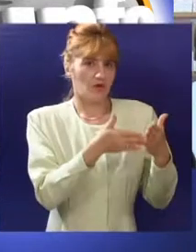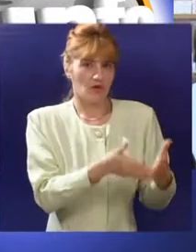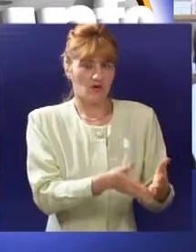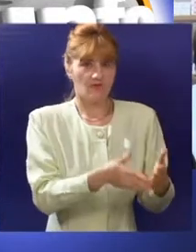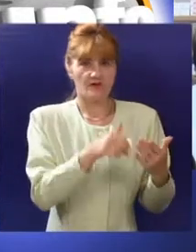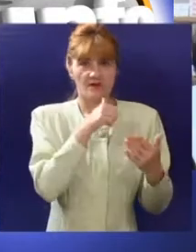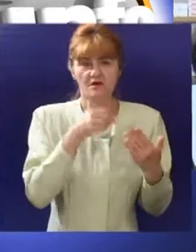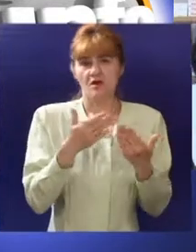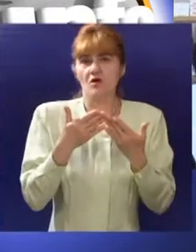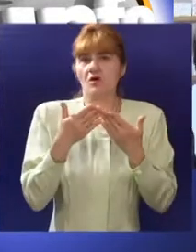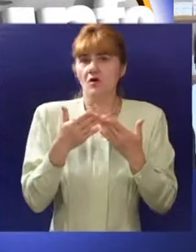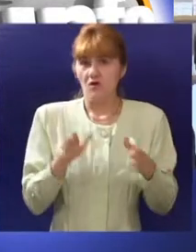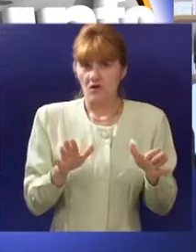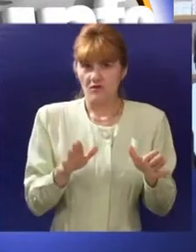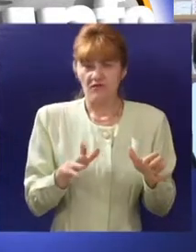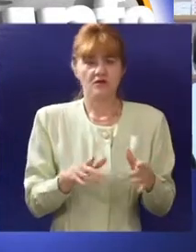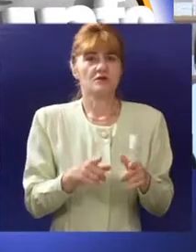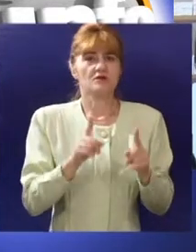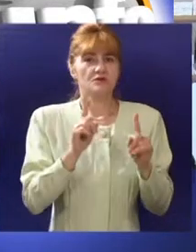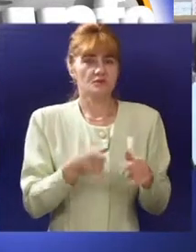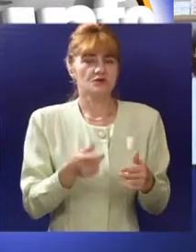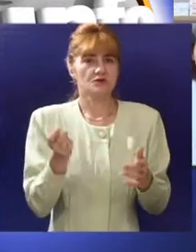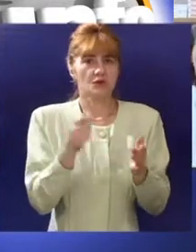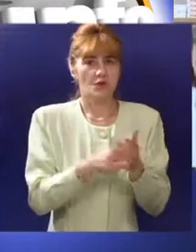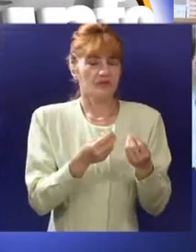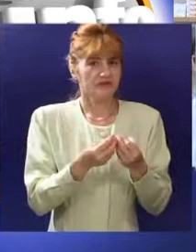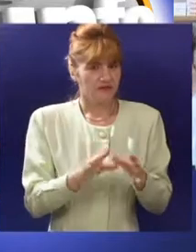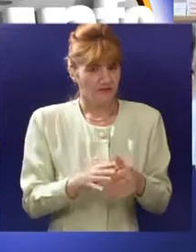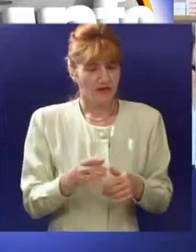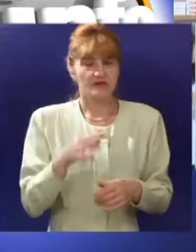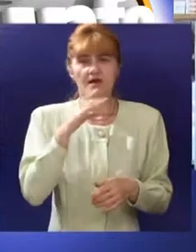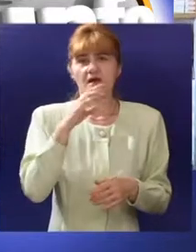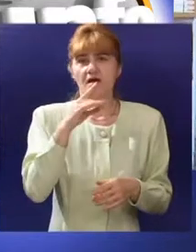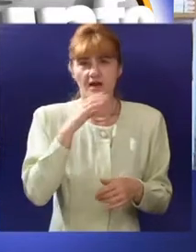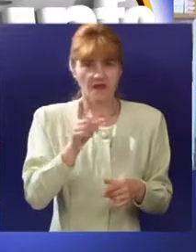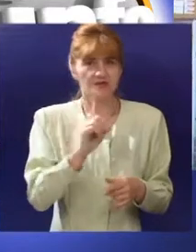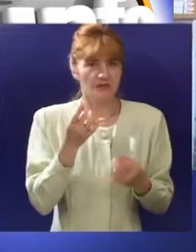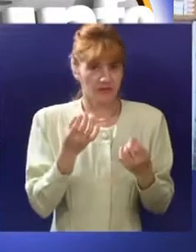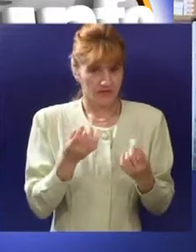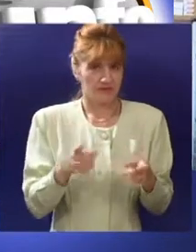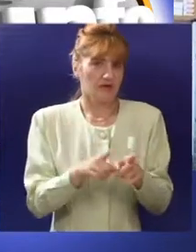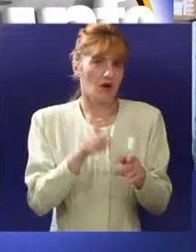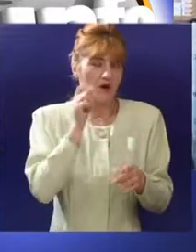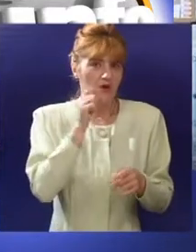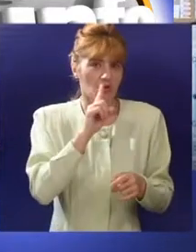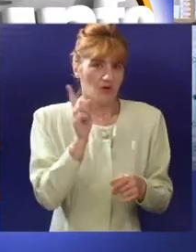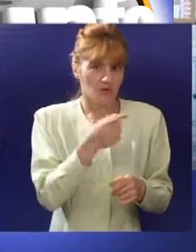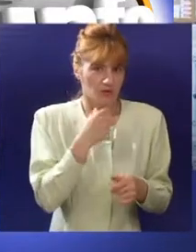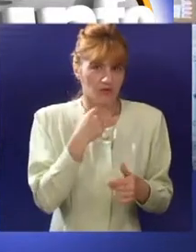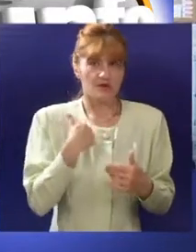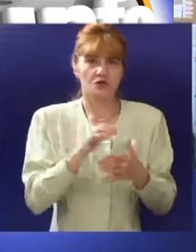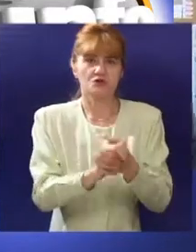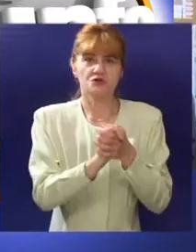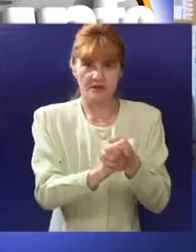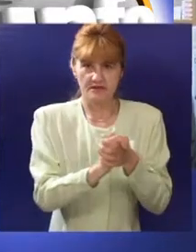reč koja se da u gradskoj put će još uvijek ima svoju težinu i vredi i dalje i prema građanima i prema korisnicima vaših